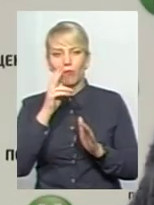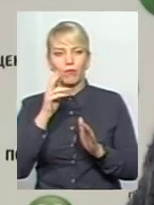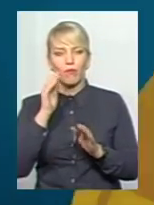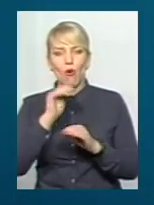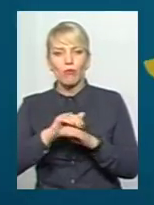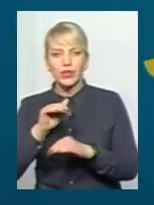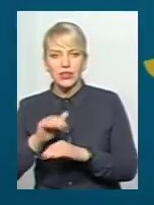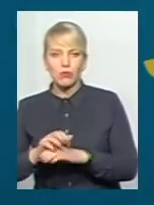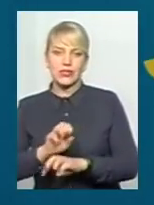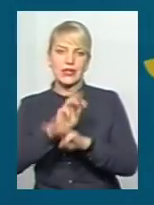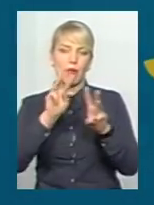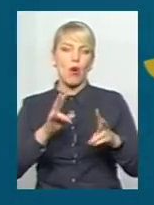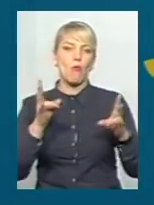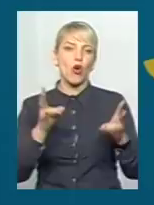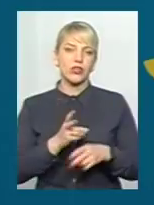хмельничан?